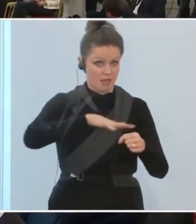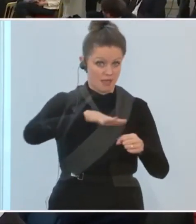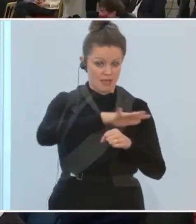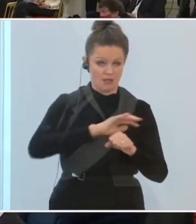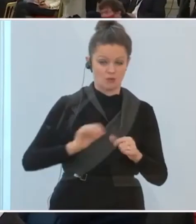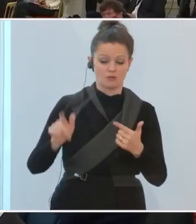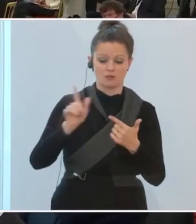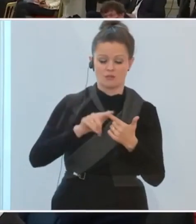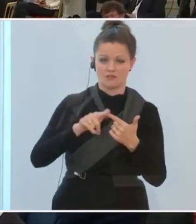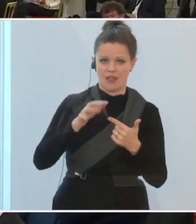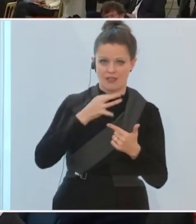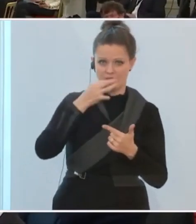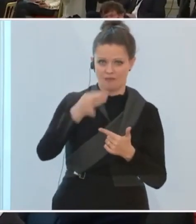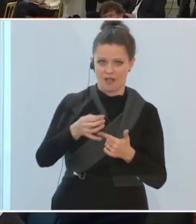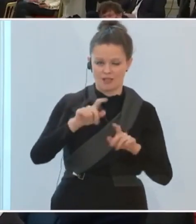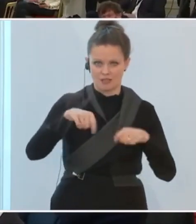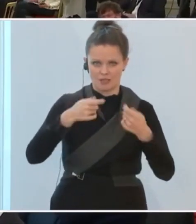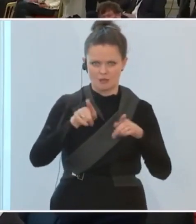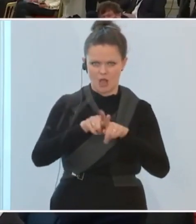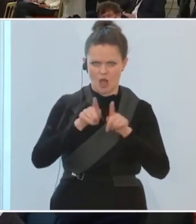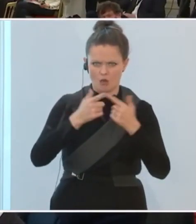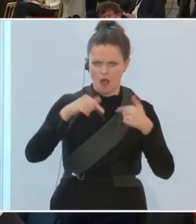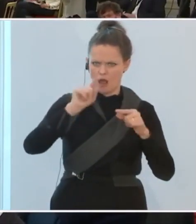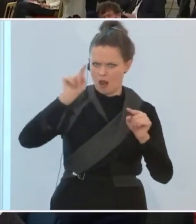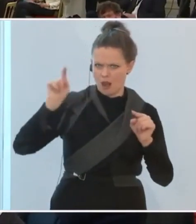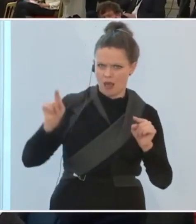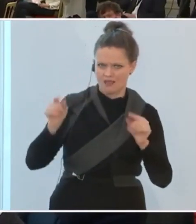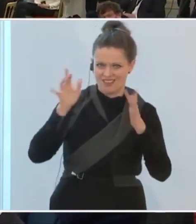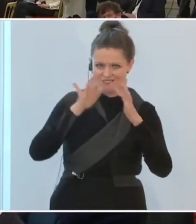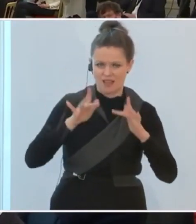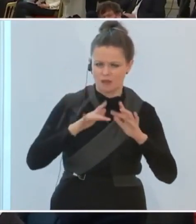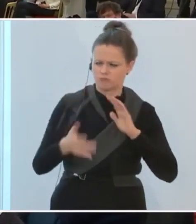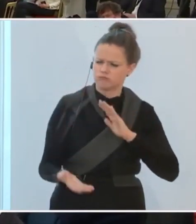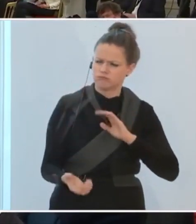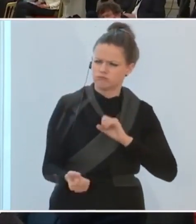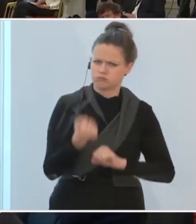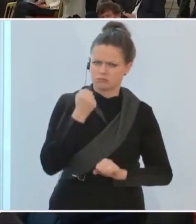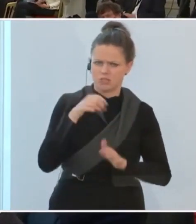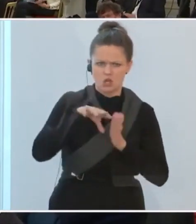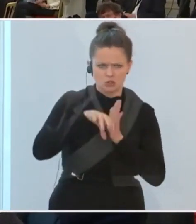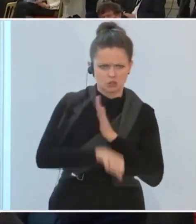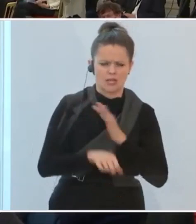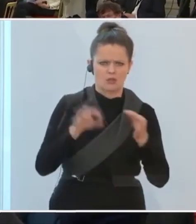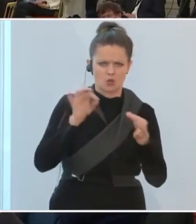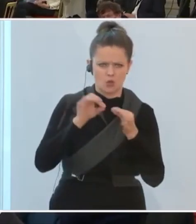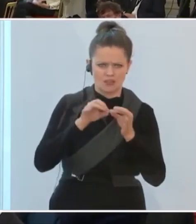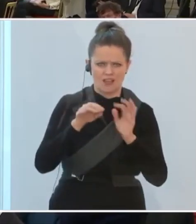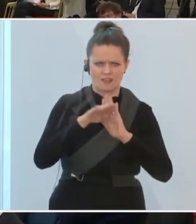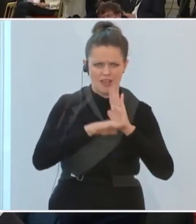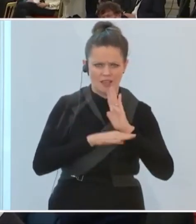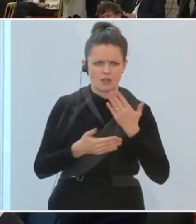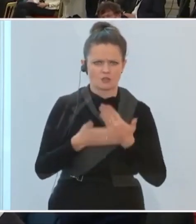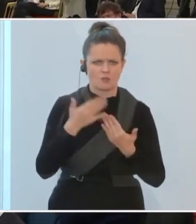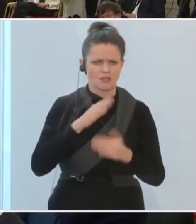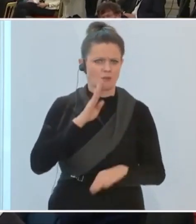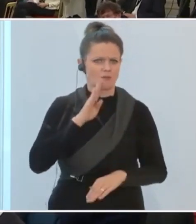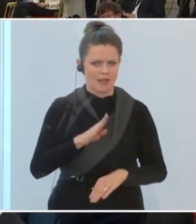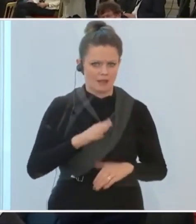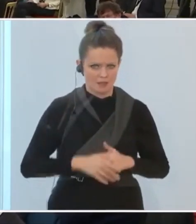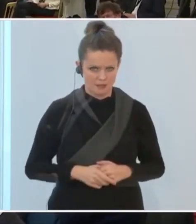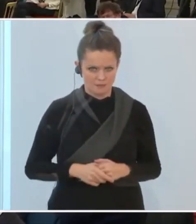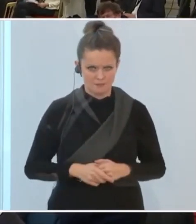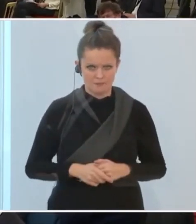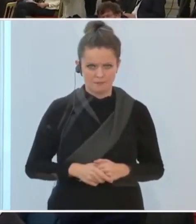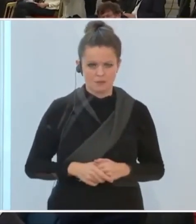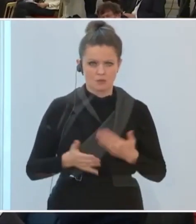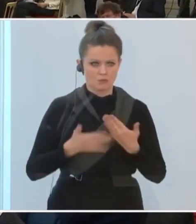Und die zweite Frage, es gibt ja Länder, die haben zu Weihnachten viel, viel strengere Kontaktregeln, zum Beispiel Belgien. Wenn in Österreich jetzt